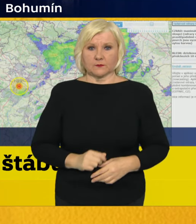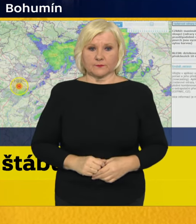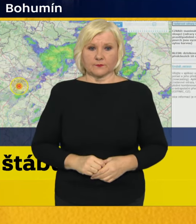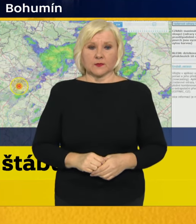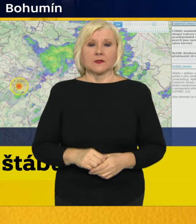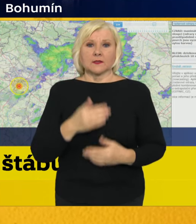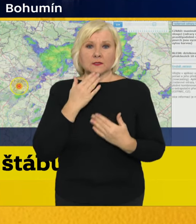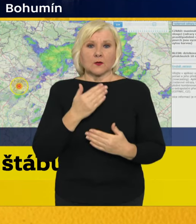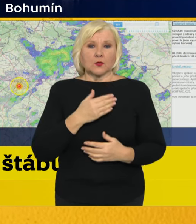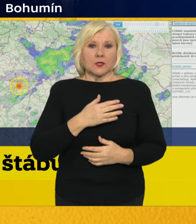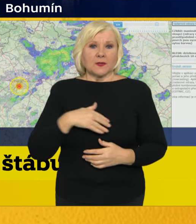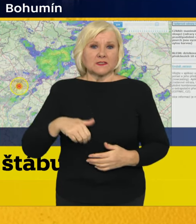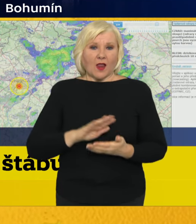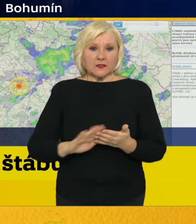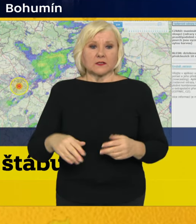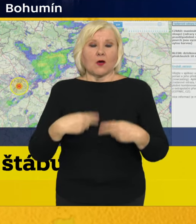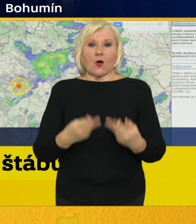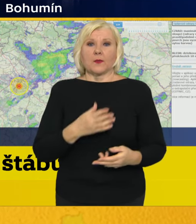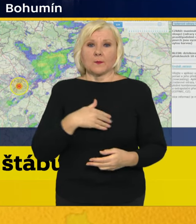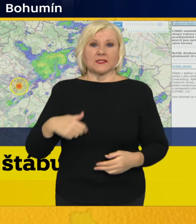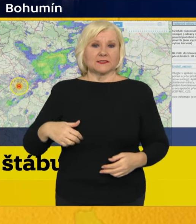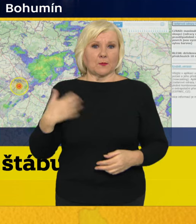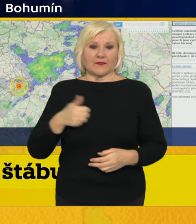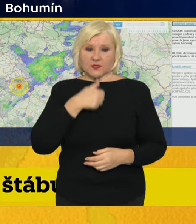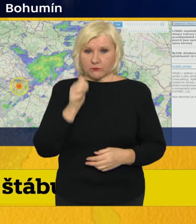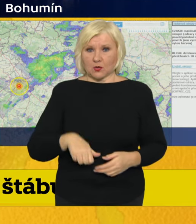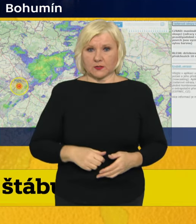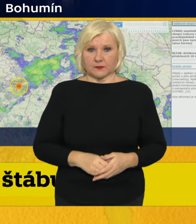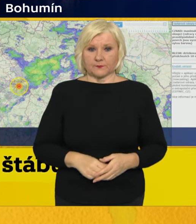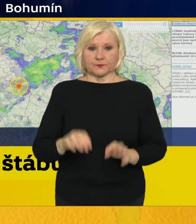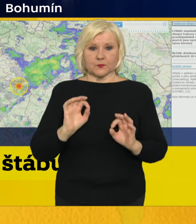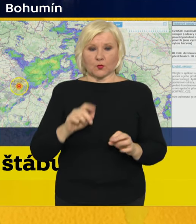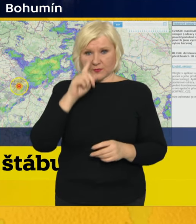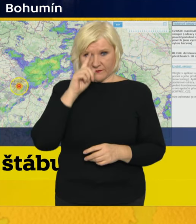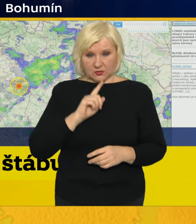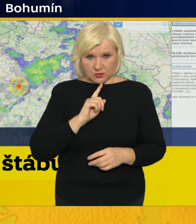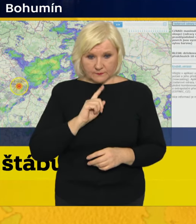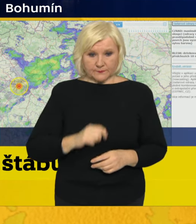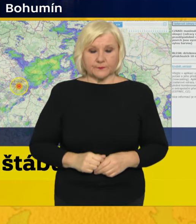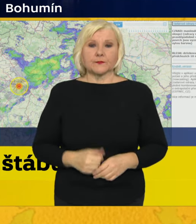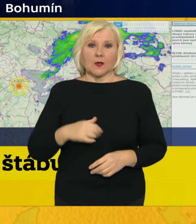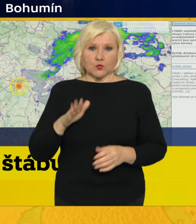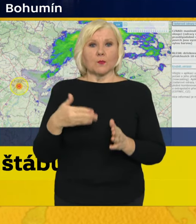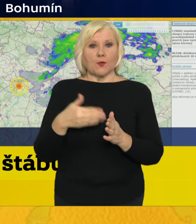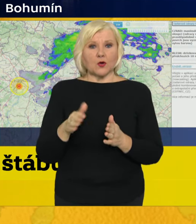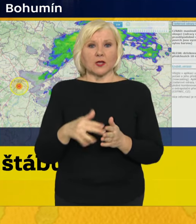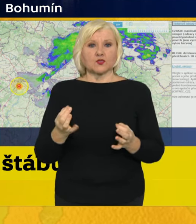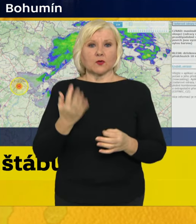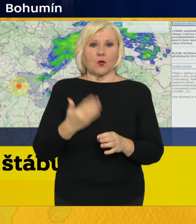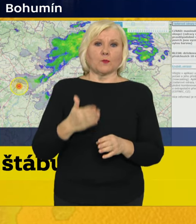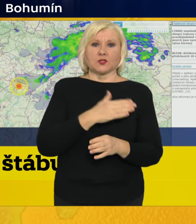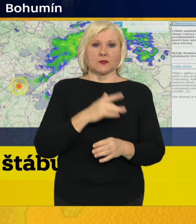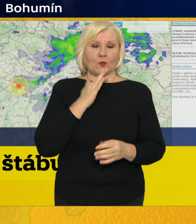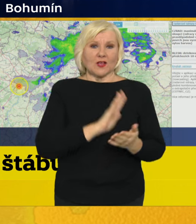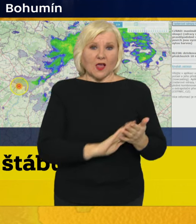panu ministru. Hladíko, jením prosím pana ministra zvědělství Marka Výborného. Dobrý večer. Navážu plynulé na pana ministra Hladíka.